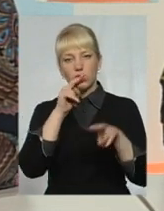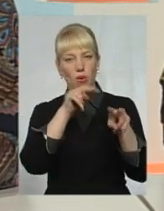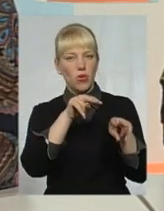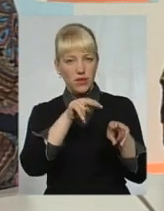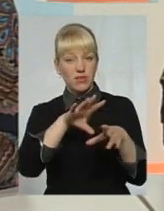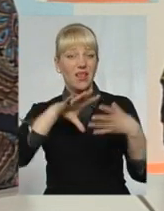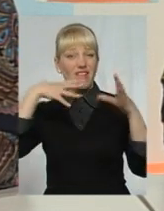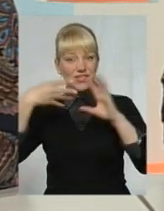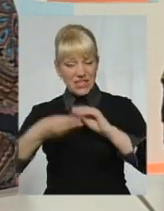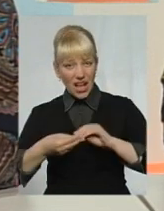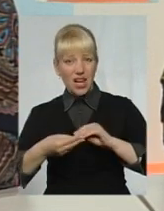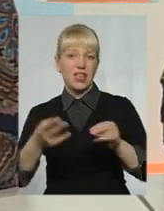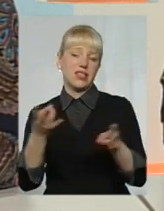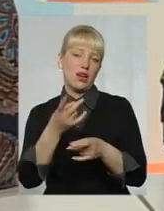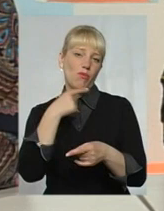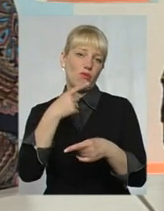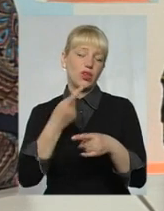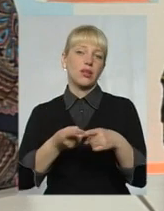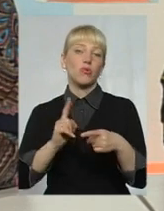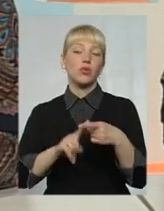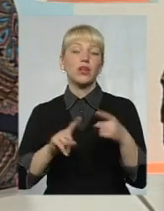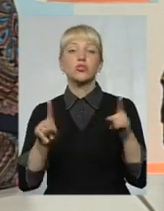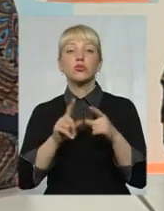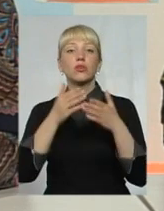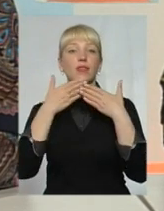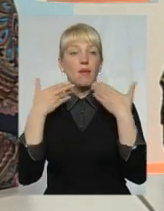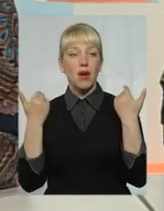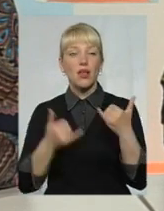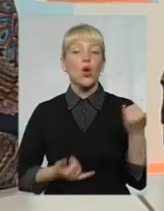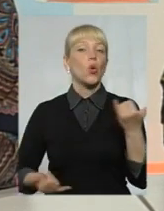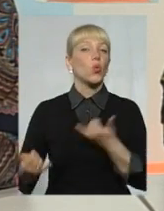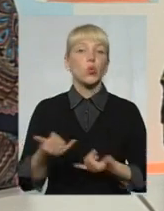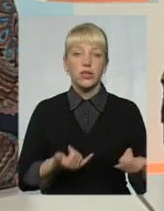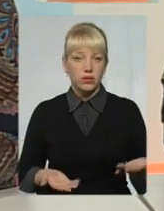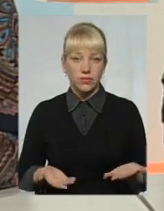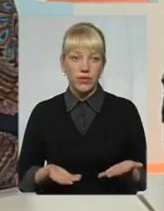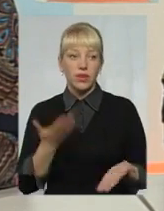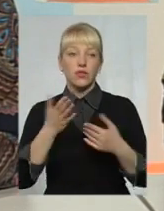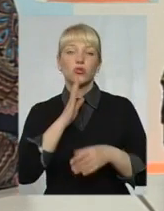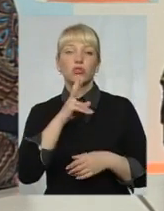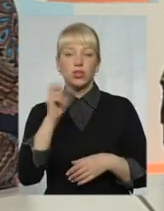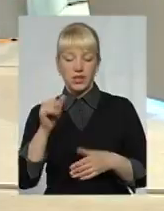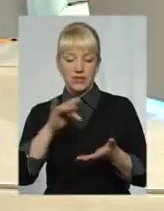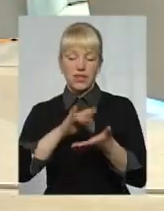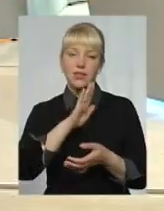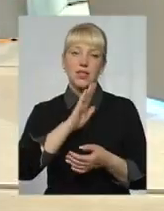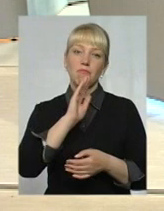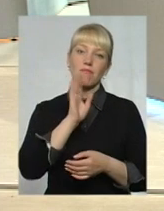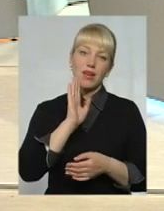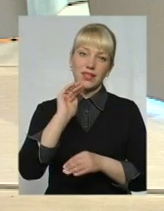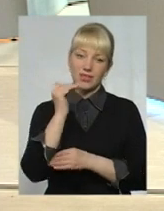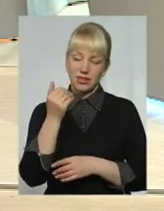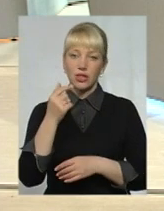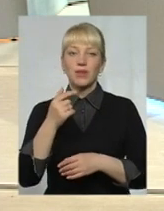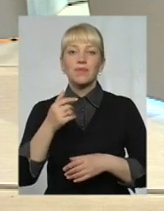А взагалі потрібно говорити про те, що немає куди. Якщо жінка в центрі матері і дитини зуміє